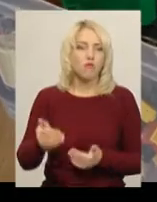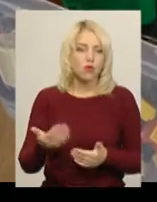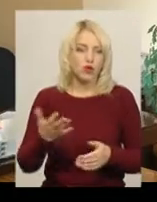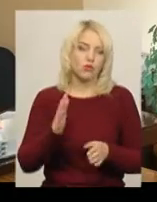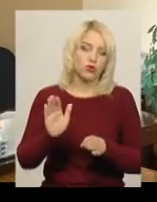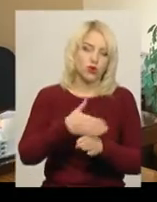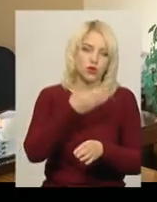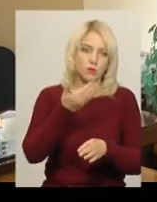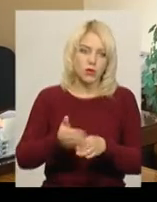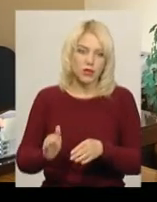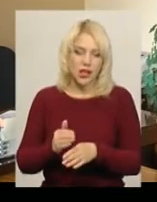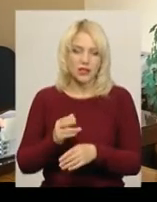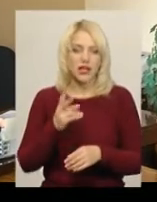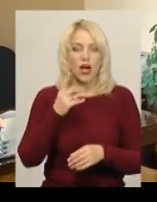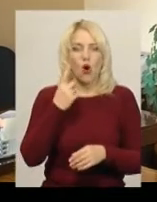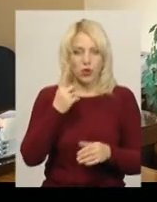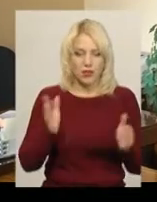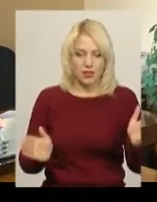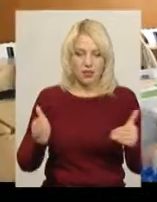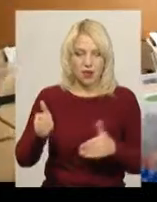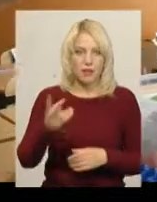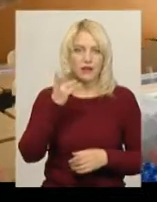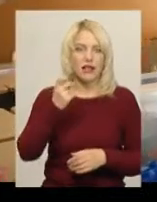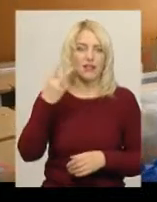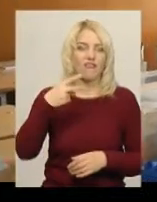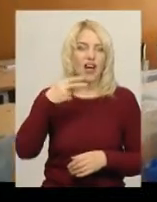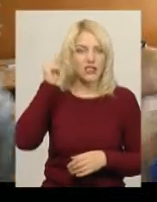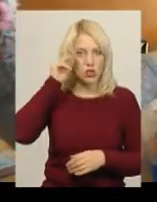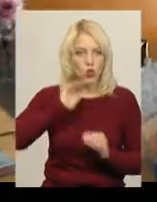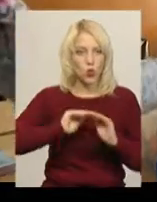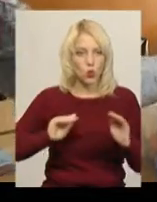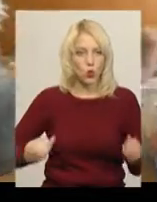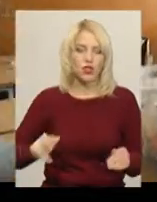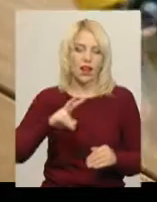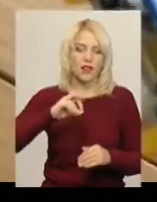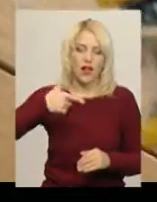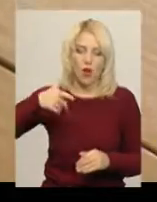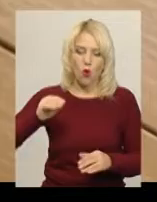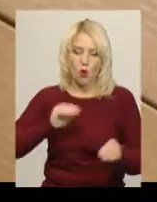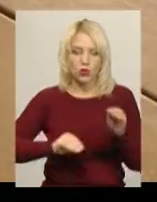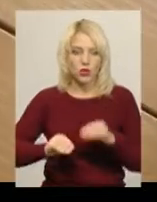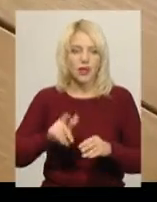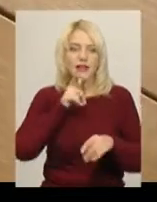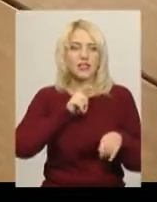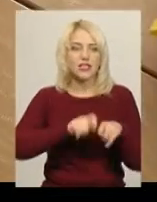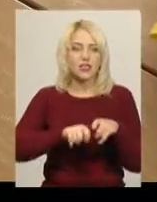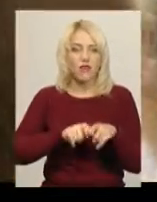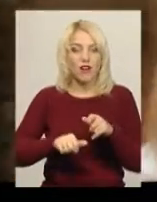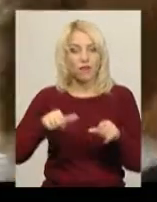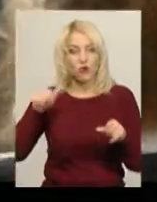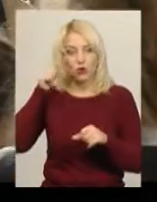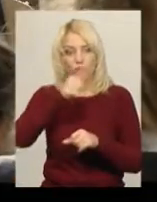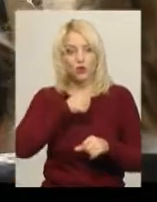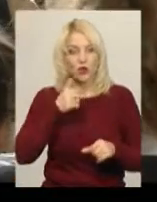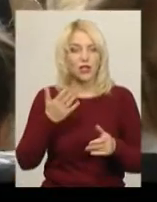розрахунком один набір на 20 учнів, додає пані Тетяна Лего конструктори тестували в області у минулому році у тих класах, які були